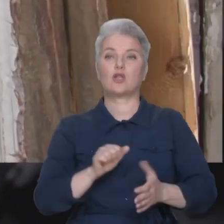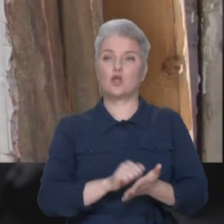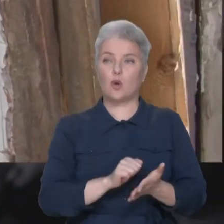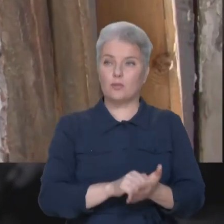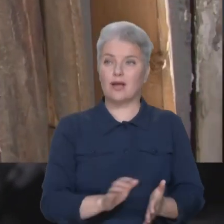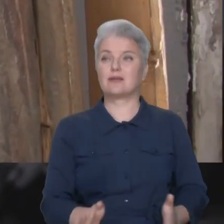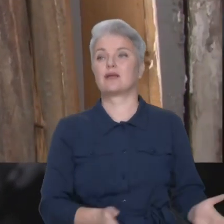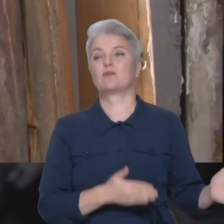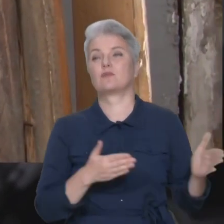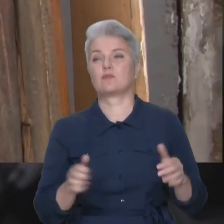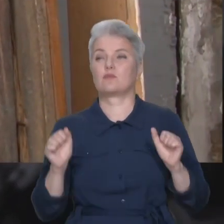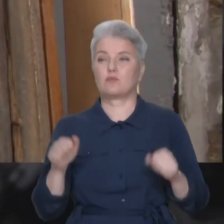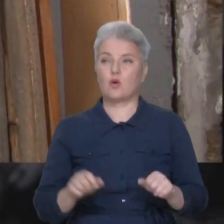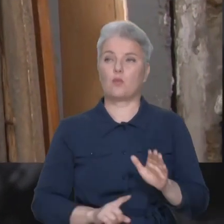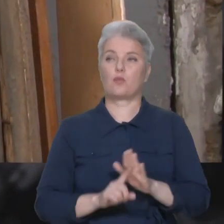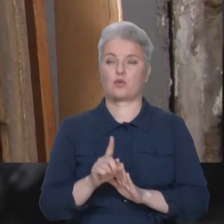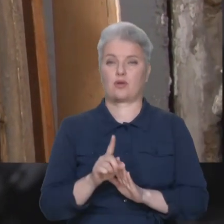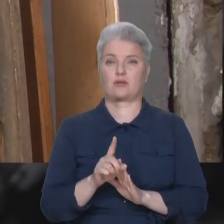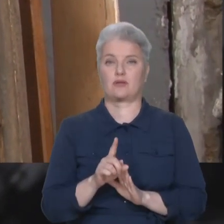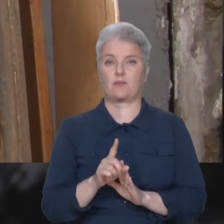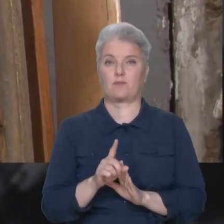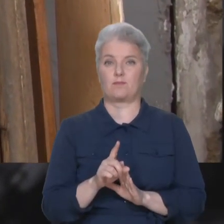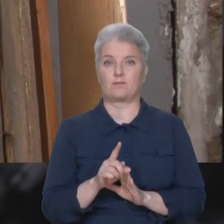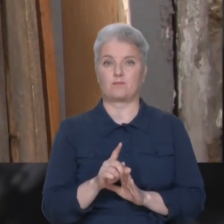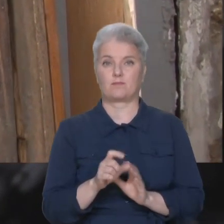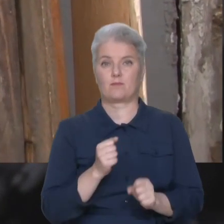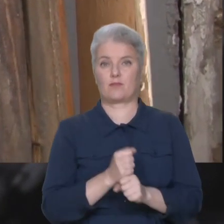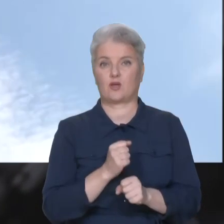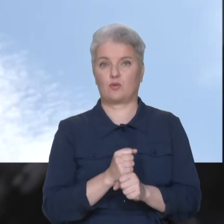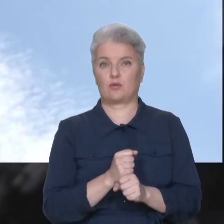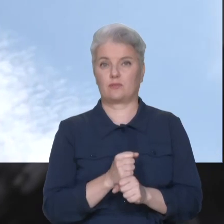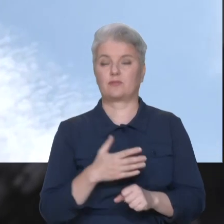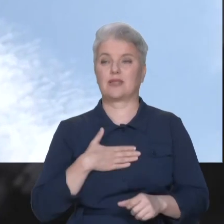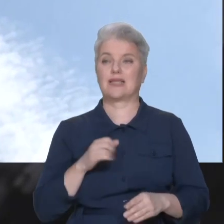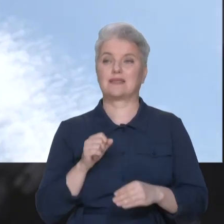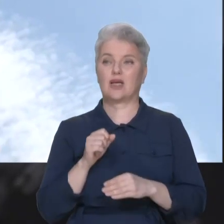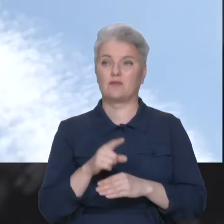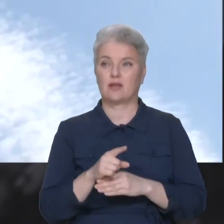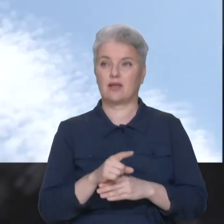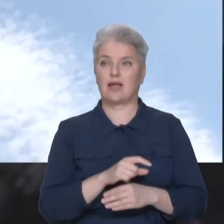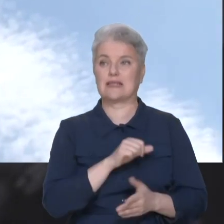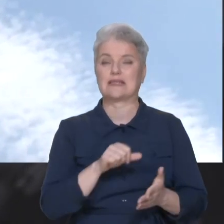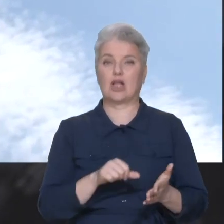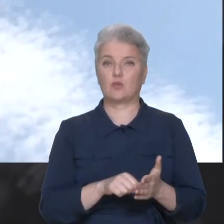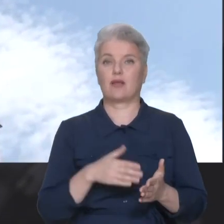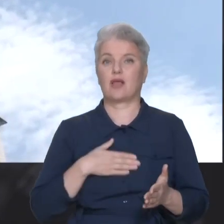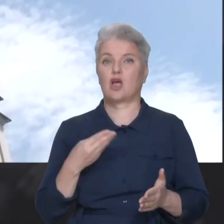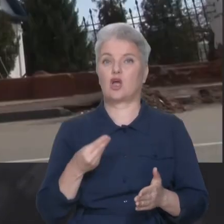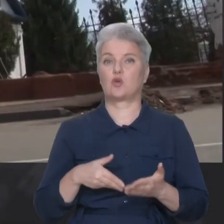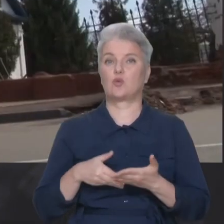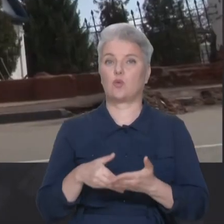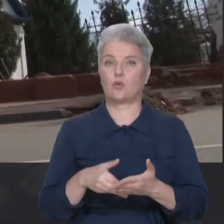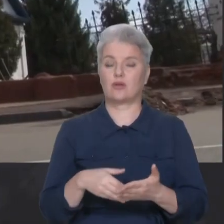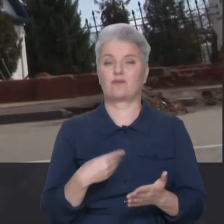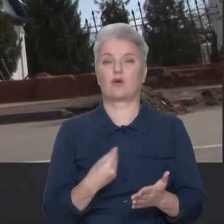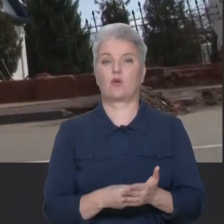вже після цього можуть розпочатися роботи. Наше завдання – залучати як наших донорів, так і